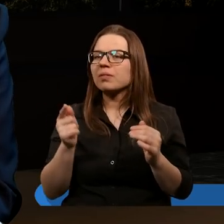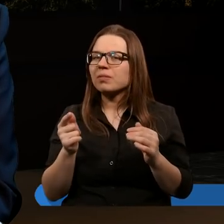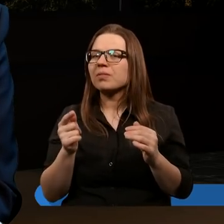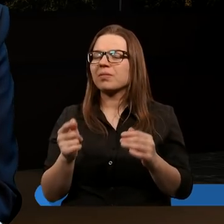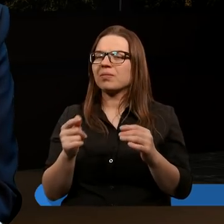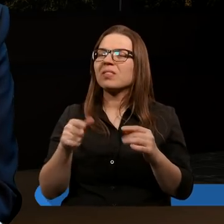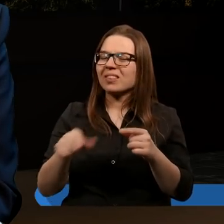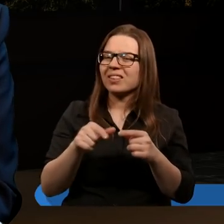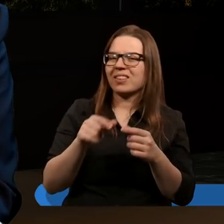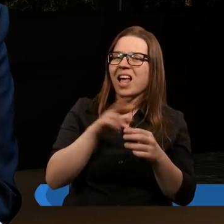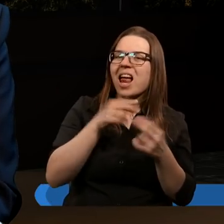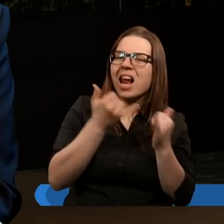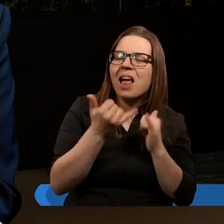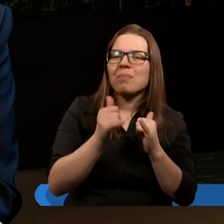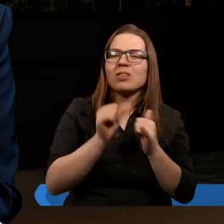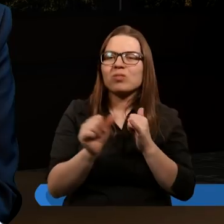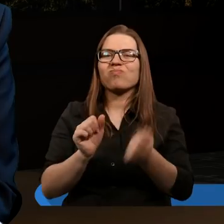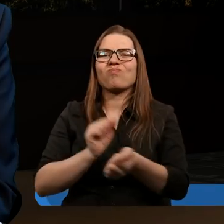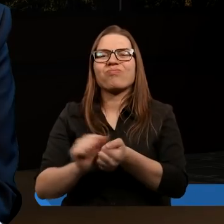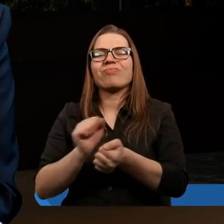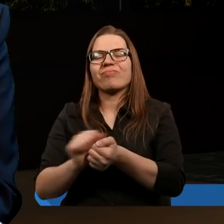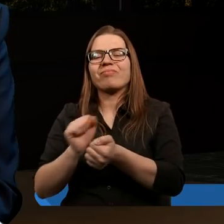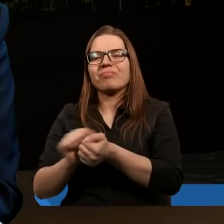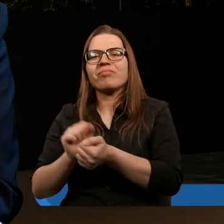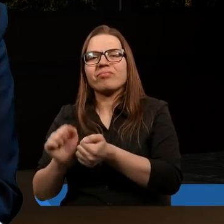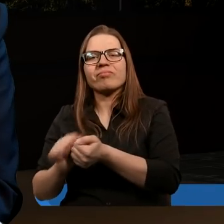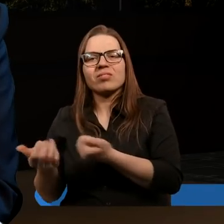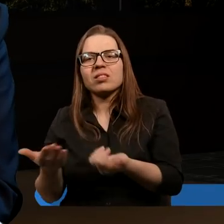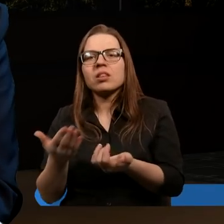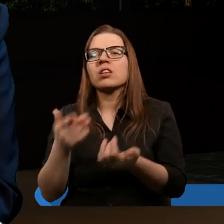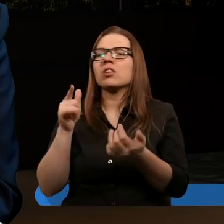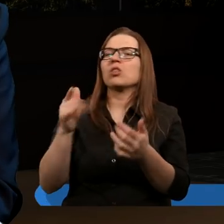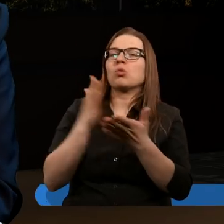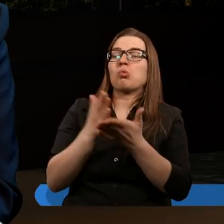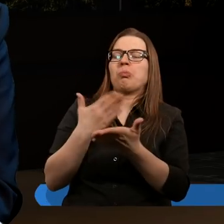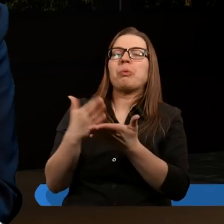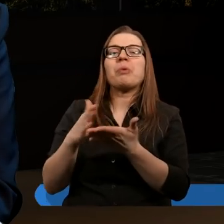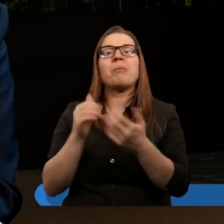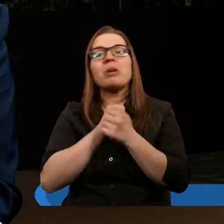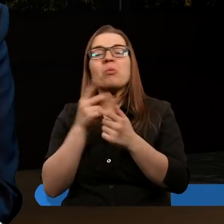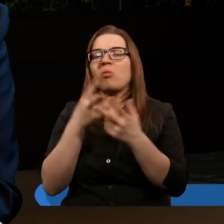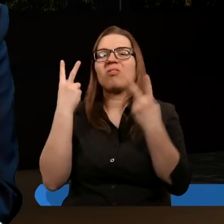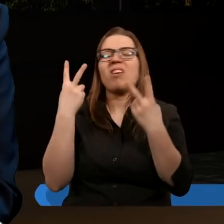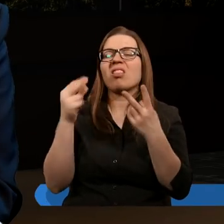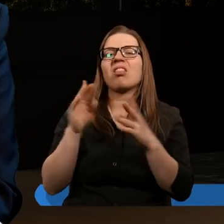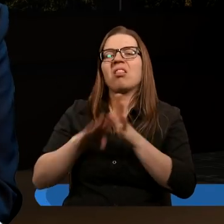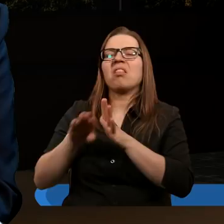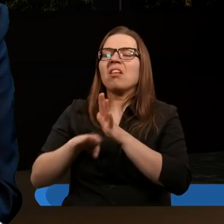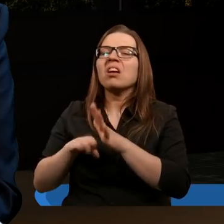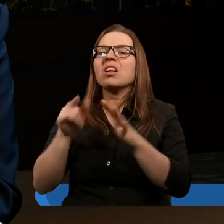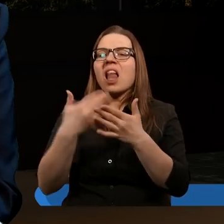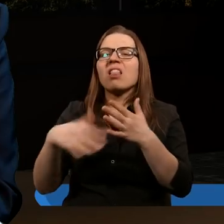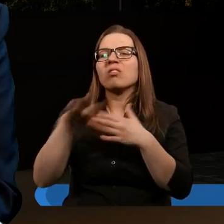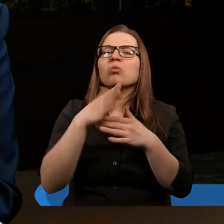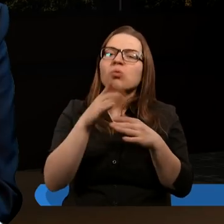starte te elementy, które we wcześniejszych wiekach dominowały i prowadziły ludzi na śmierć, prawda? Z